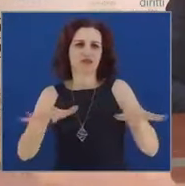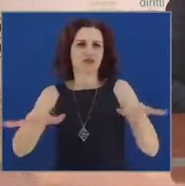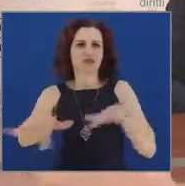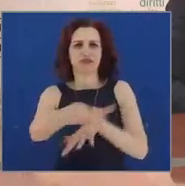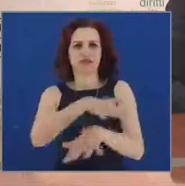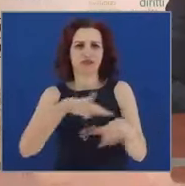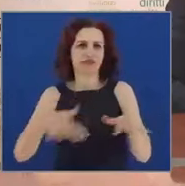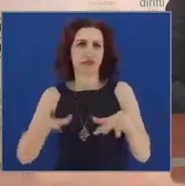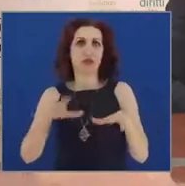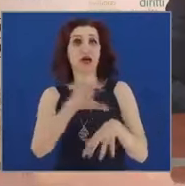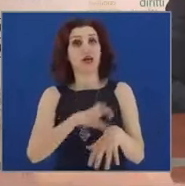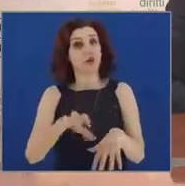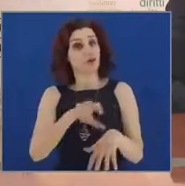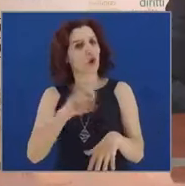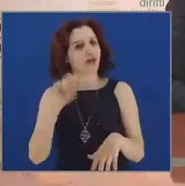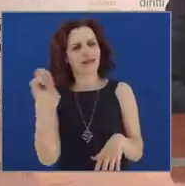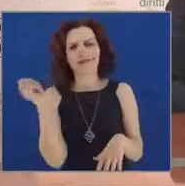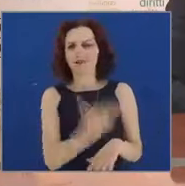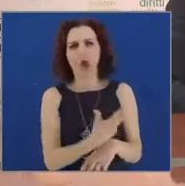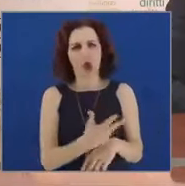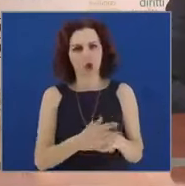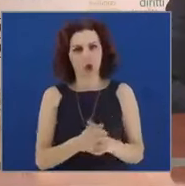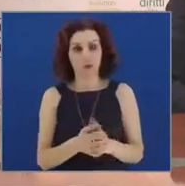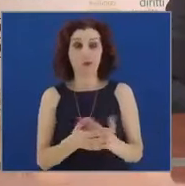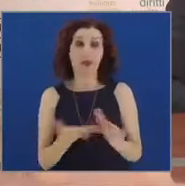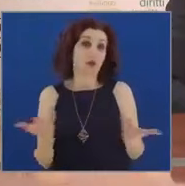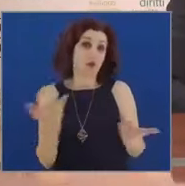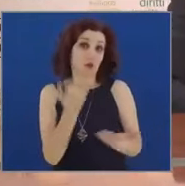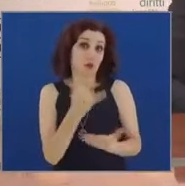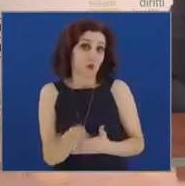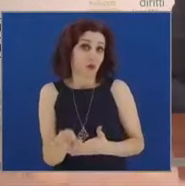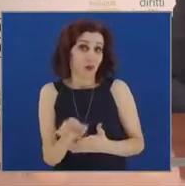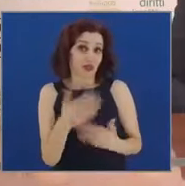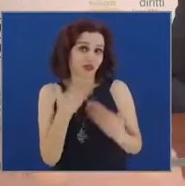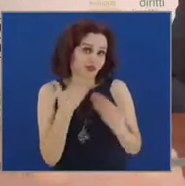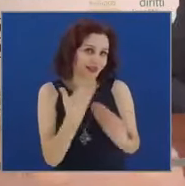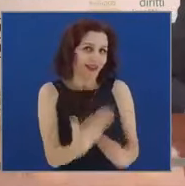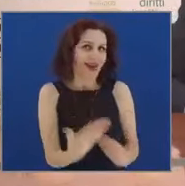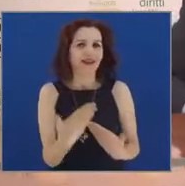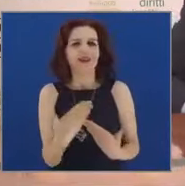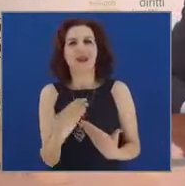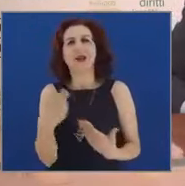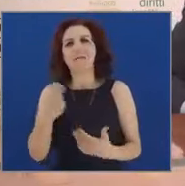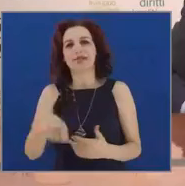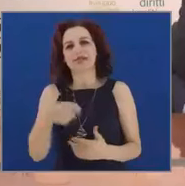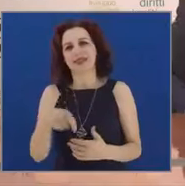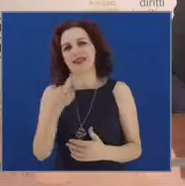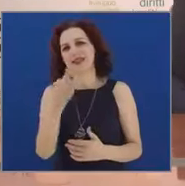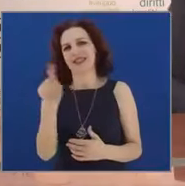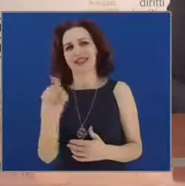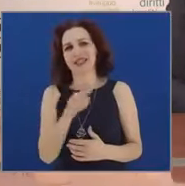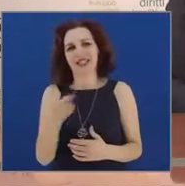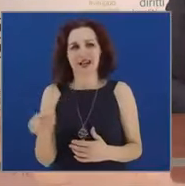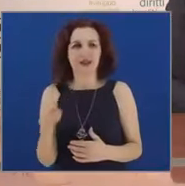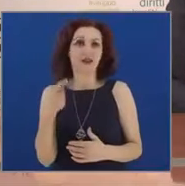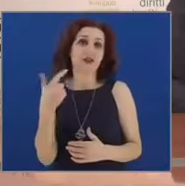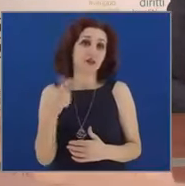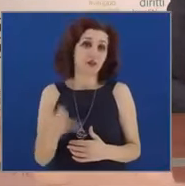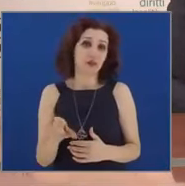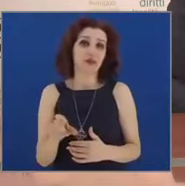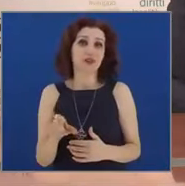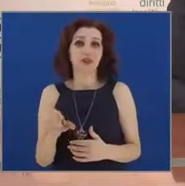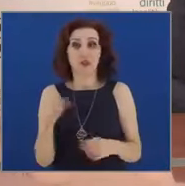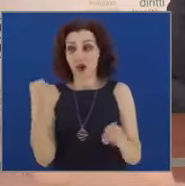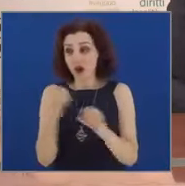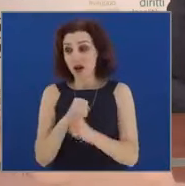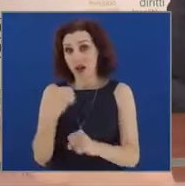veloce. Concludo ringraziando ovviamente il Presidente Zingaretti per il sostegno che ha dato questa nostra attività,